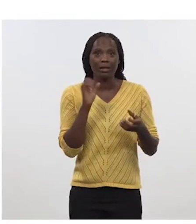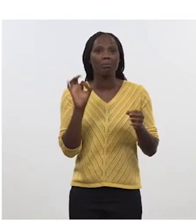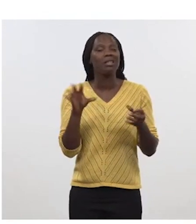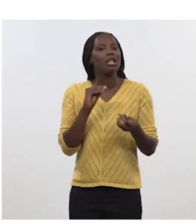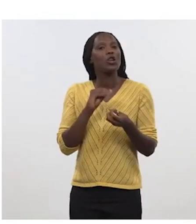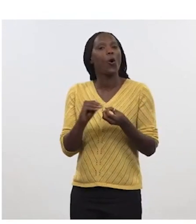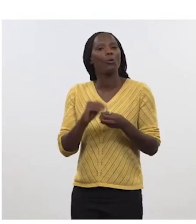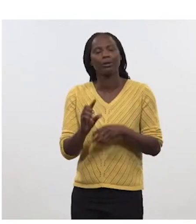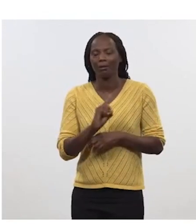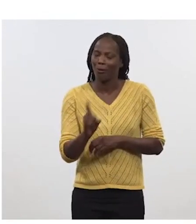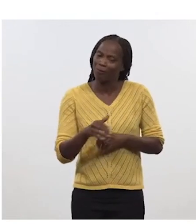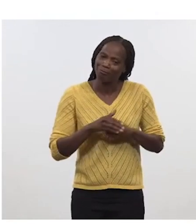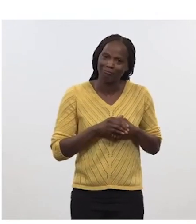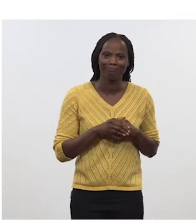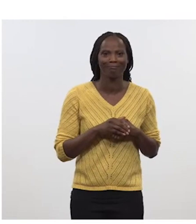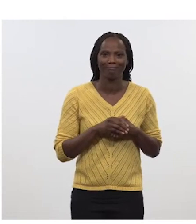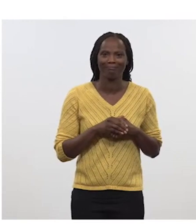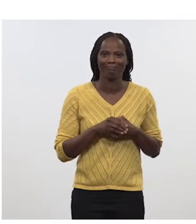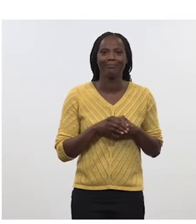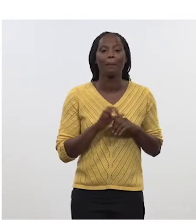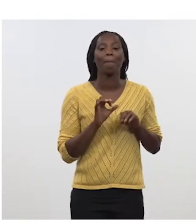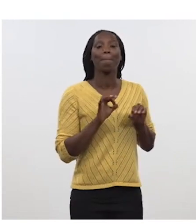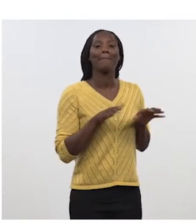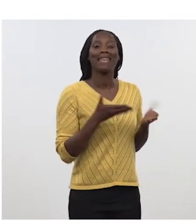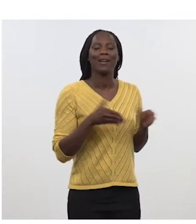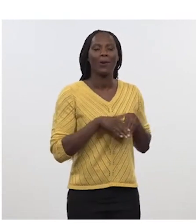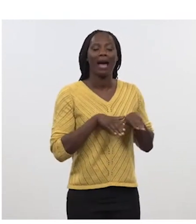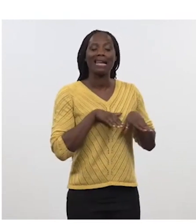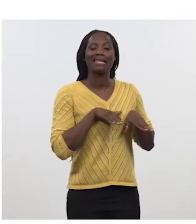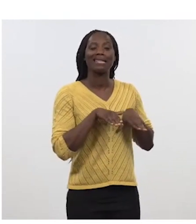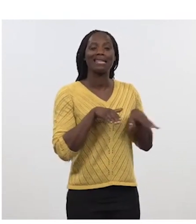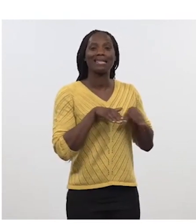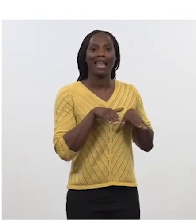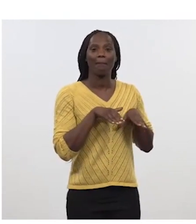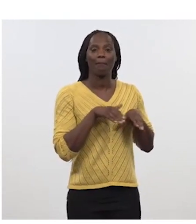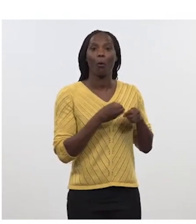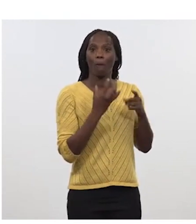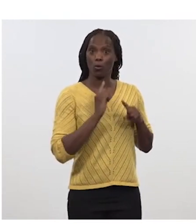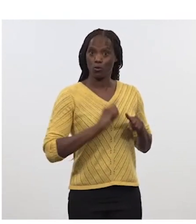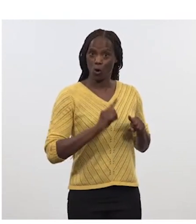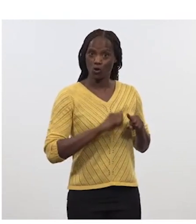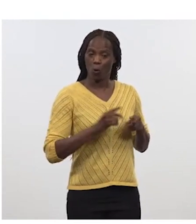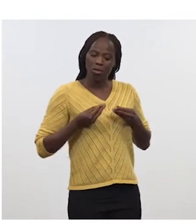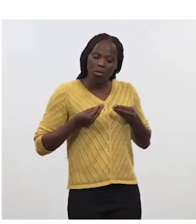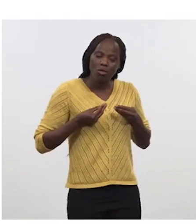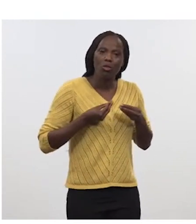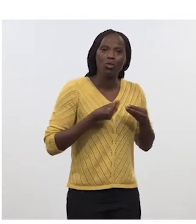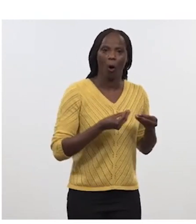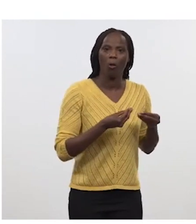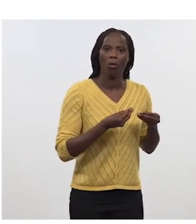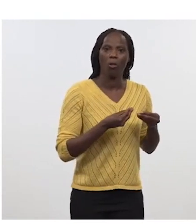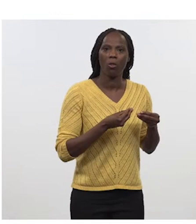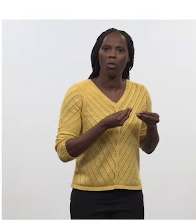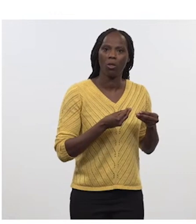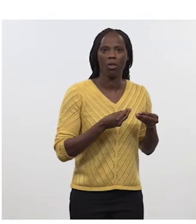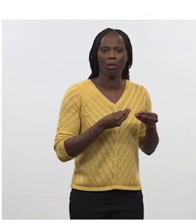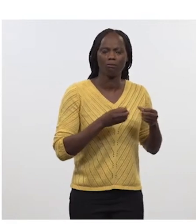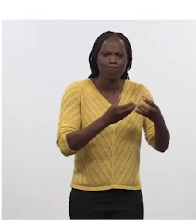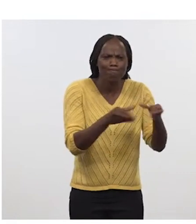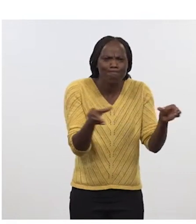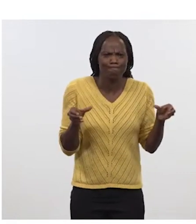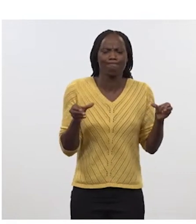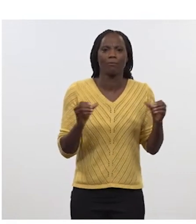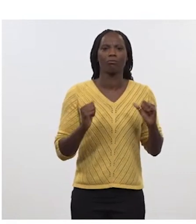Ce sera, au fond, un système de plusieurs modules qui constituera une fonction de cavalerie blindée,